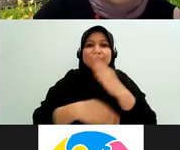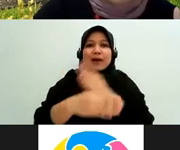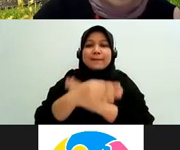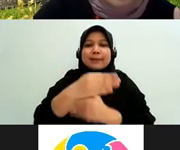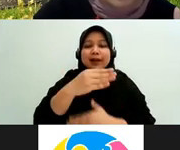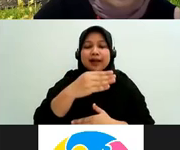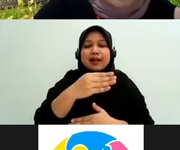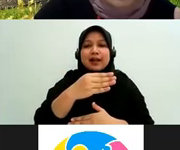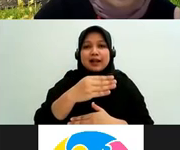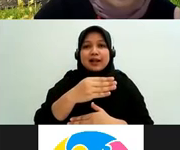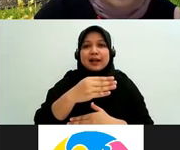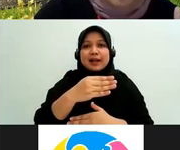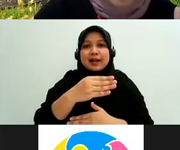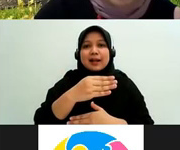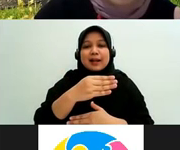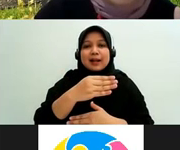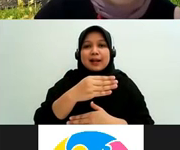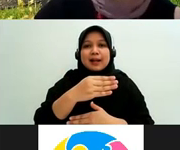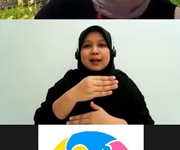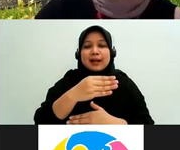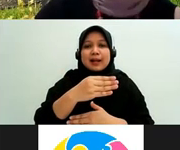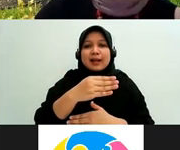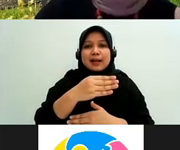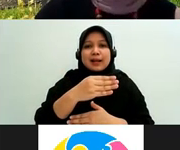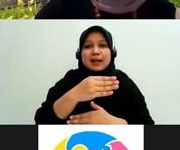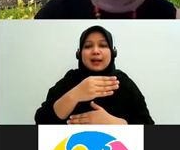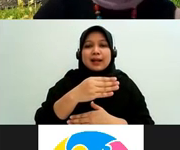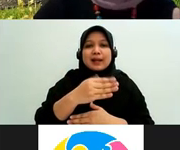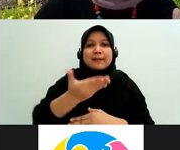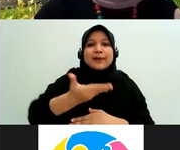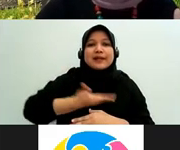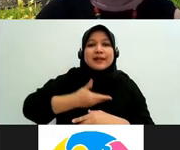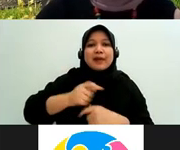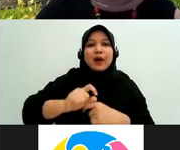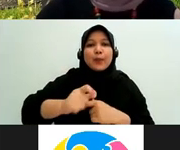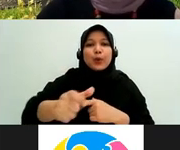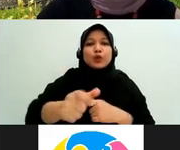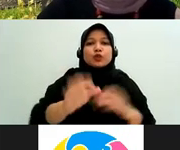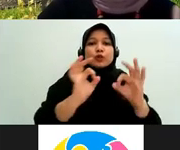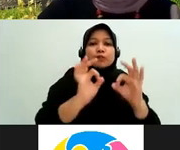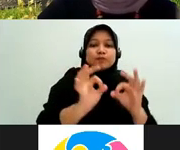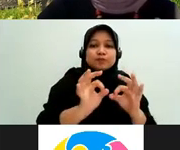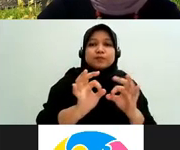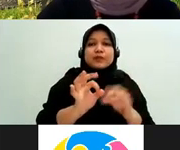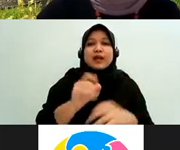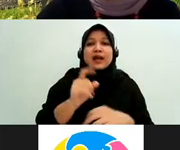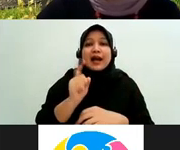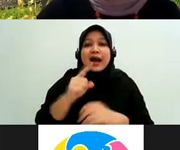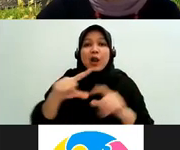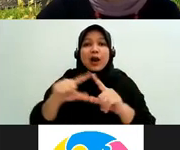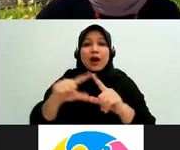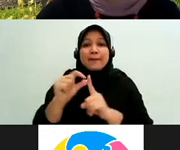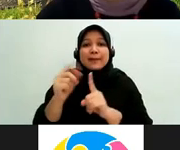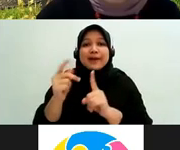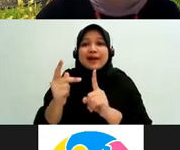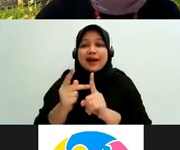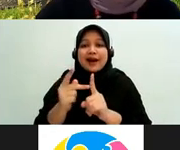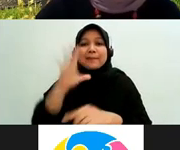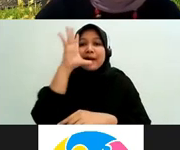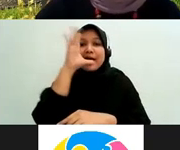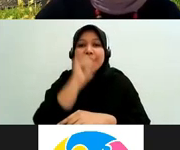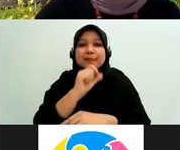menerima prosedur yang benar setelah masyarakat atau operat hukum paham prosedur yang benar untuk sahabat defable itu apa